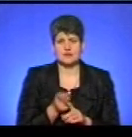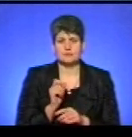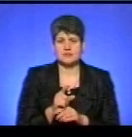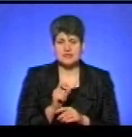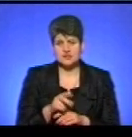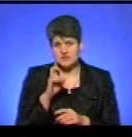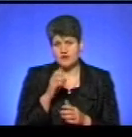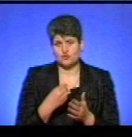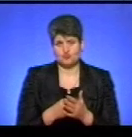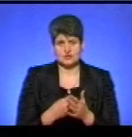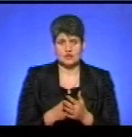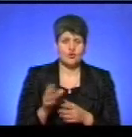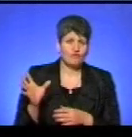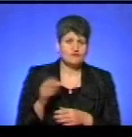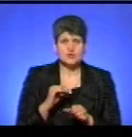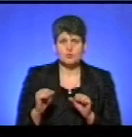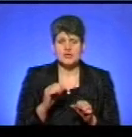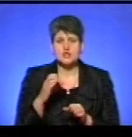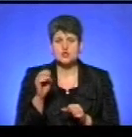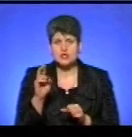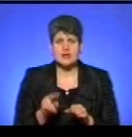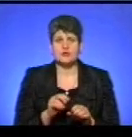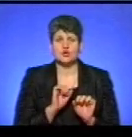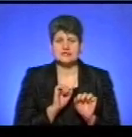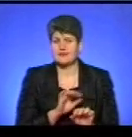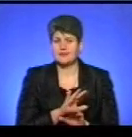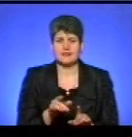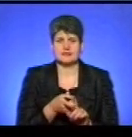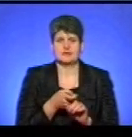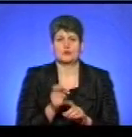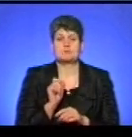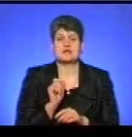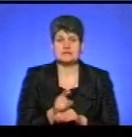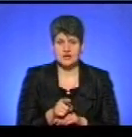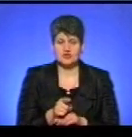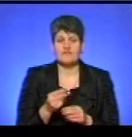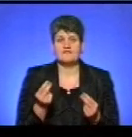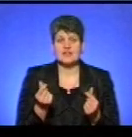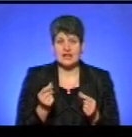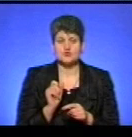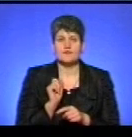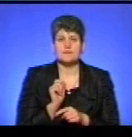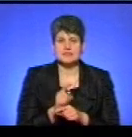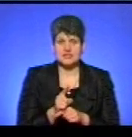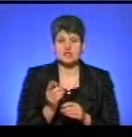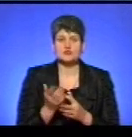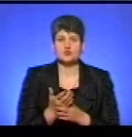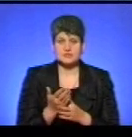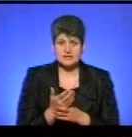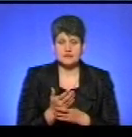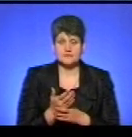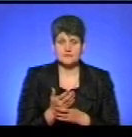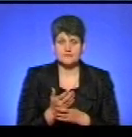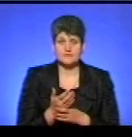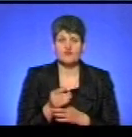державному бюджеті. Тобто, всі управління соціального захисту, незалежно від призначень, фінансових призначень на субсидії, вони